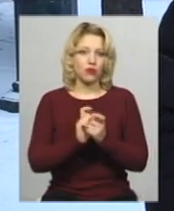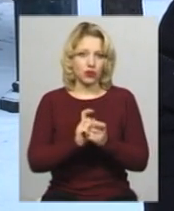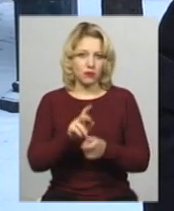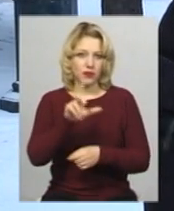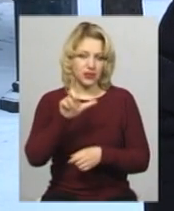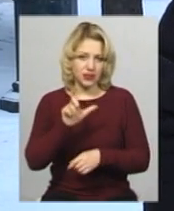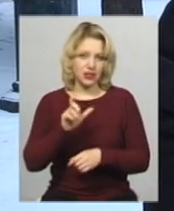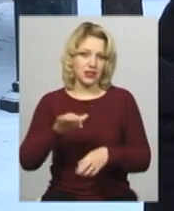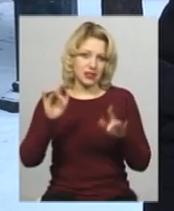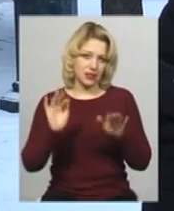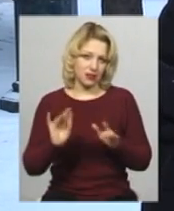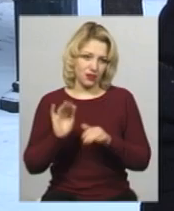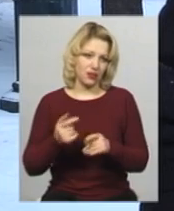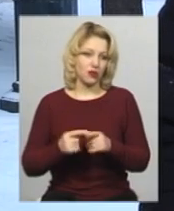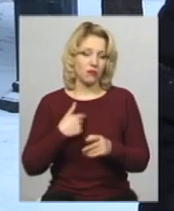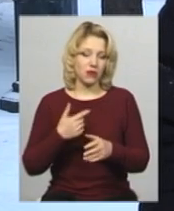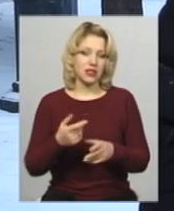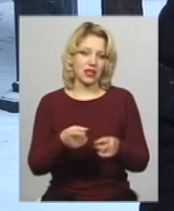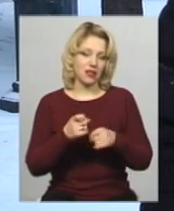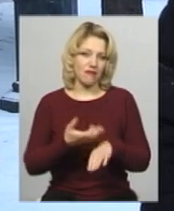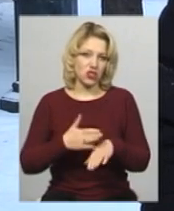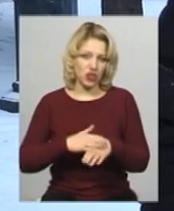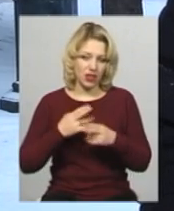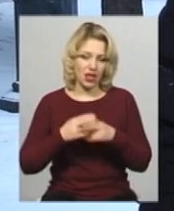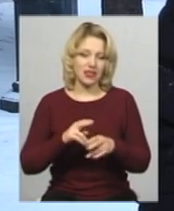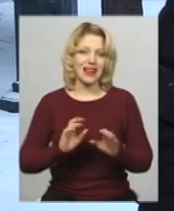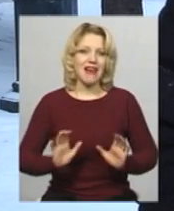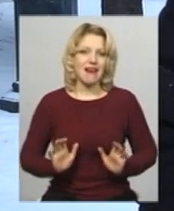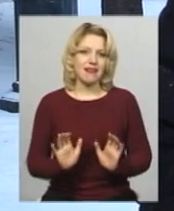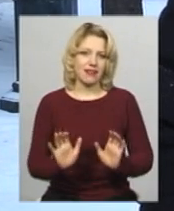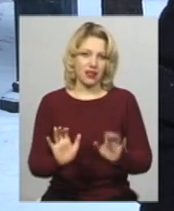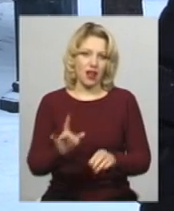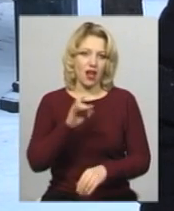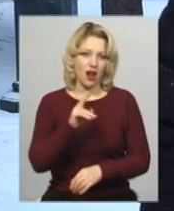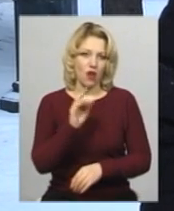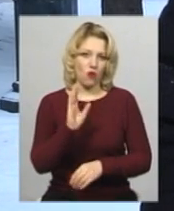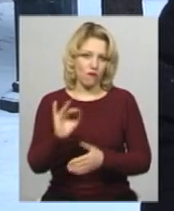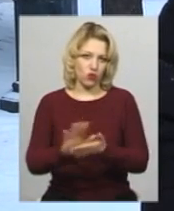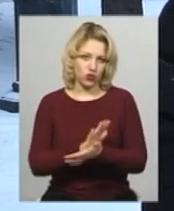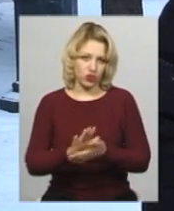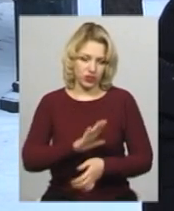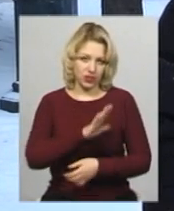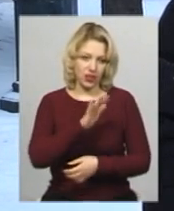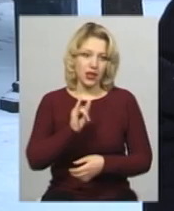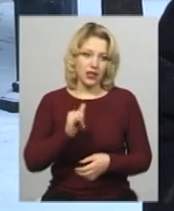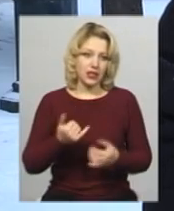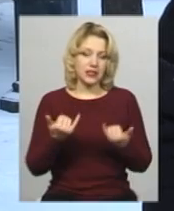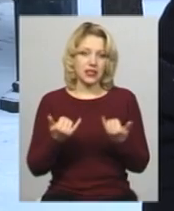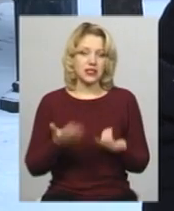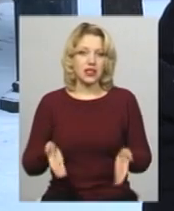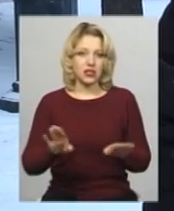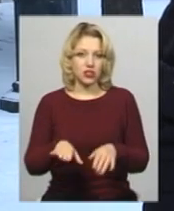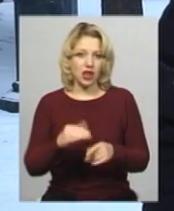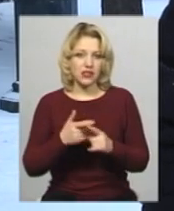скажімо, снігом. Ми її задіяли важку техніку, тому числі грейдера, який мікрорайон Раково сьогодні чистили. Залишається